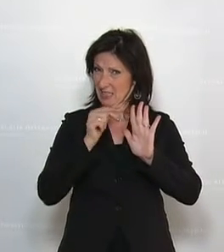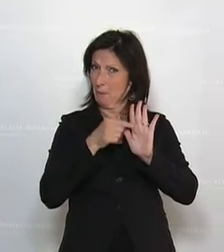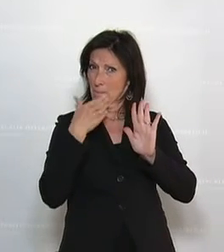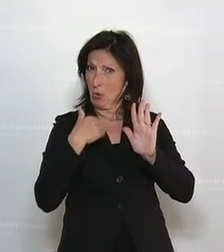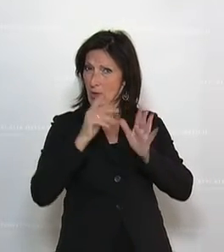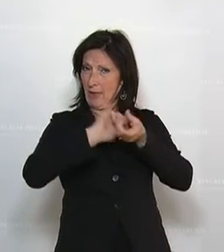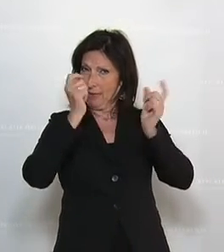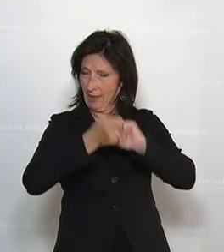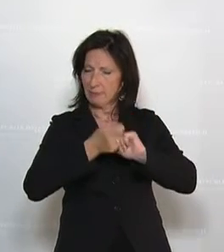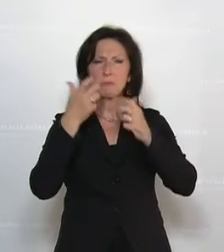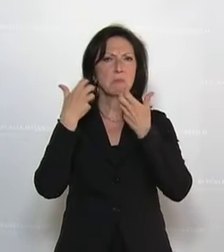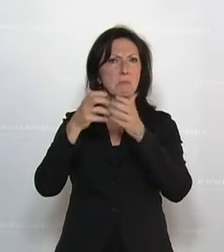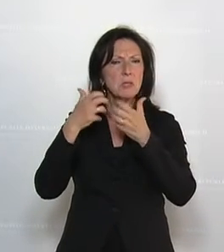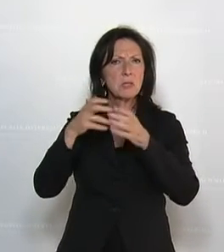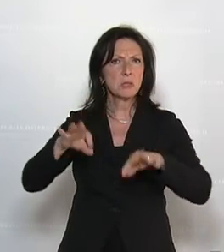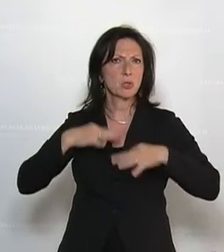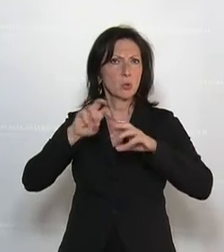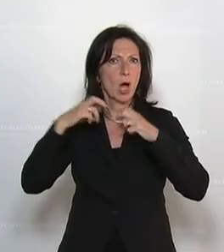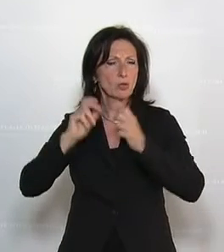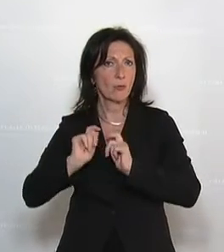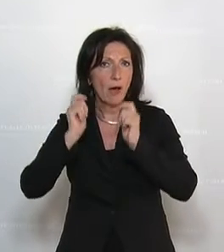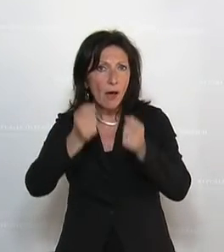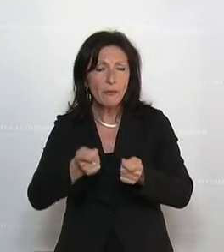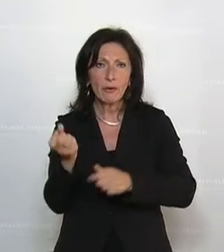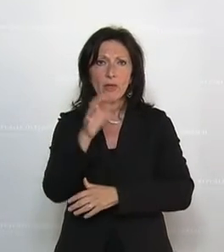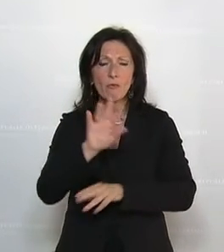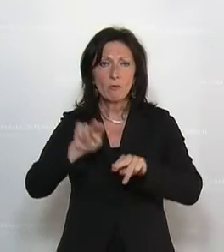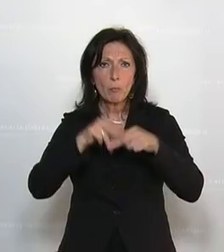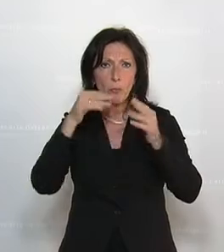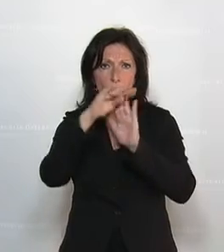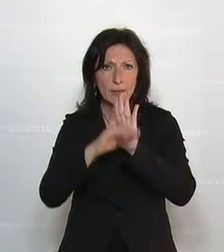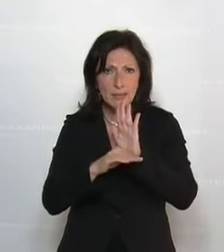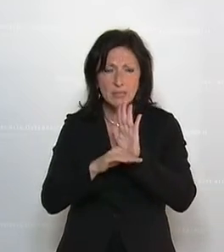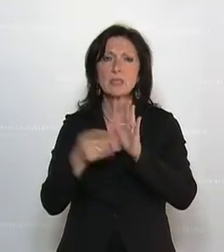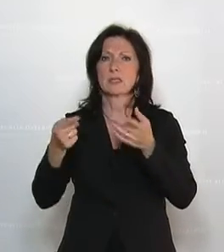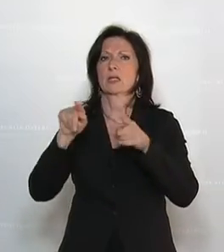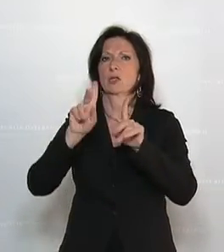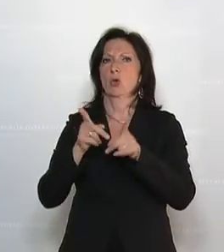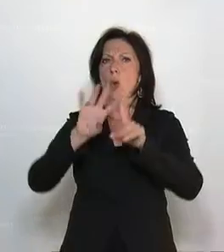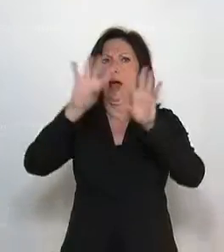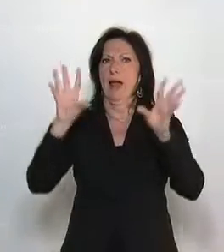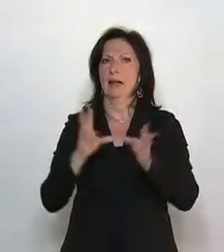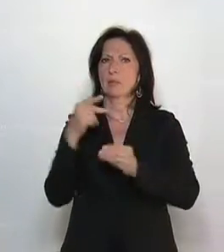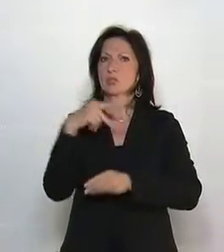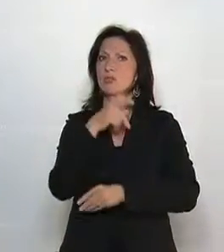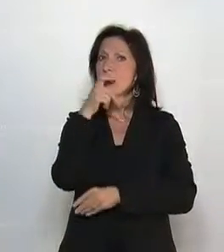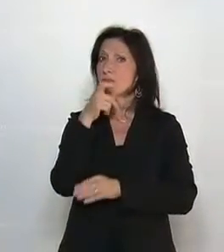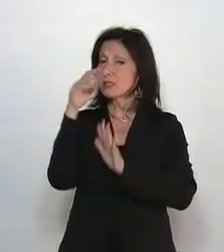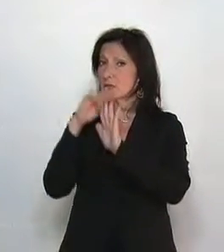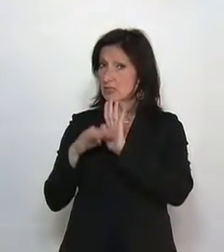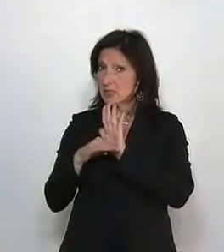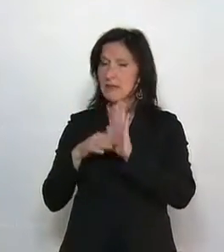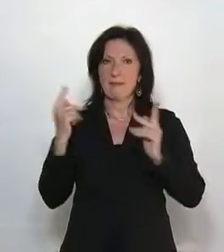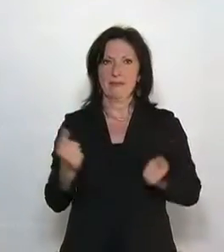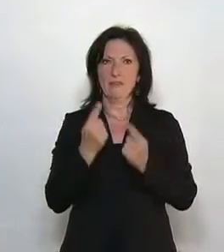sowie dem Bericht und Antrag des Gesundheitsausschusses über den Entwurf eines Bundesgesetzes. Mit einer Novelle des Epidemiegesetzes und